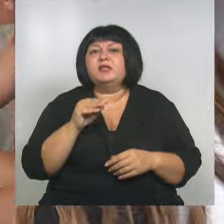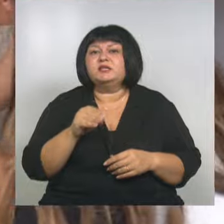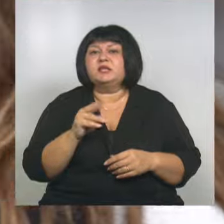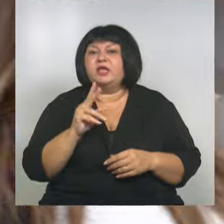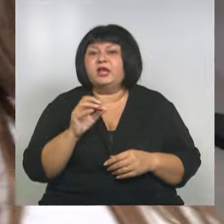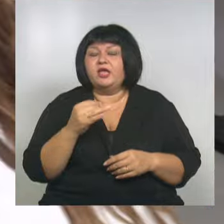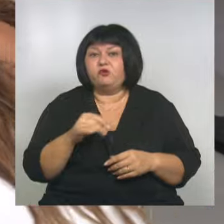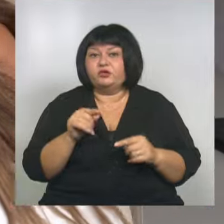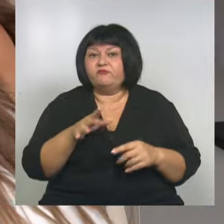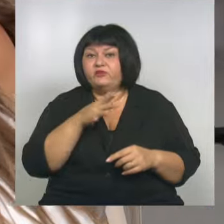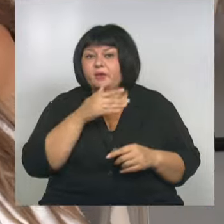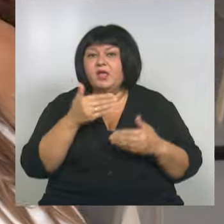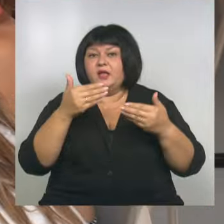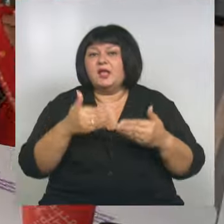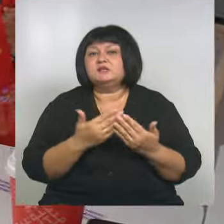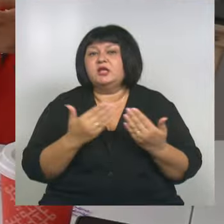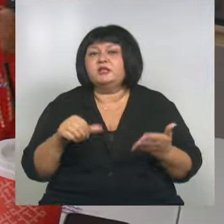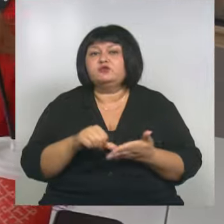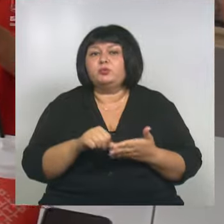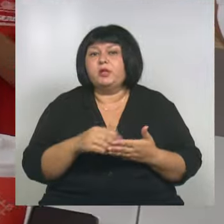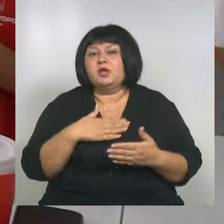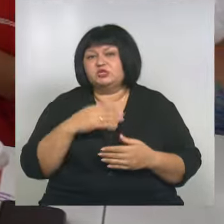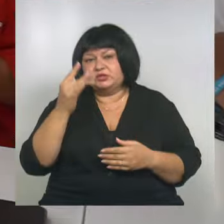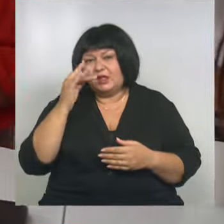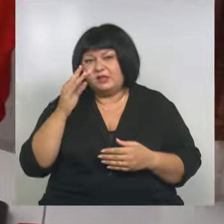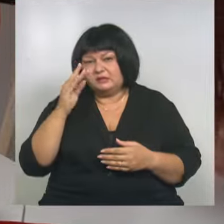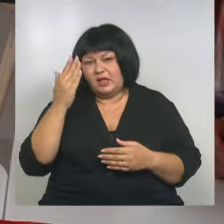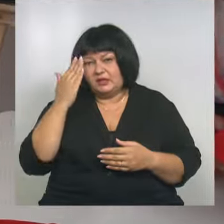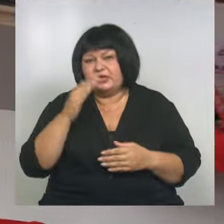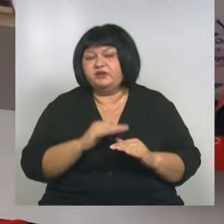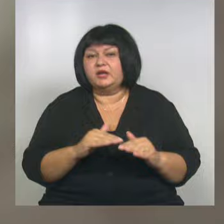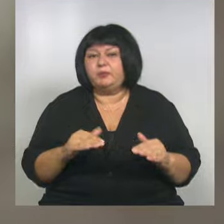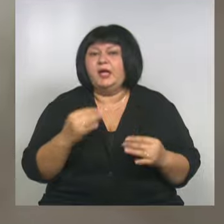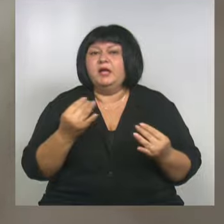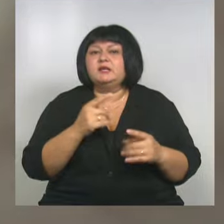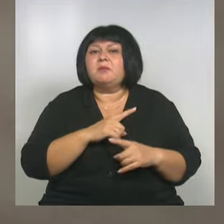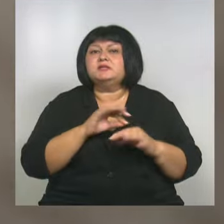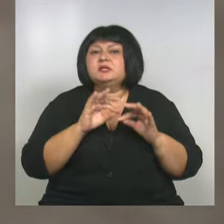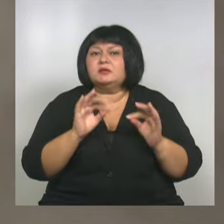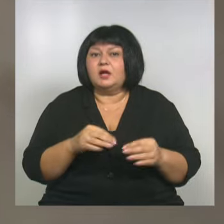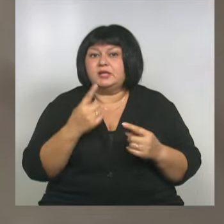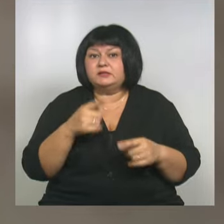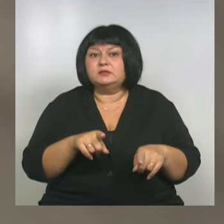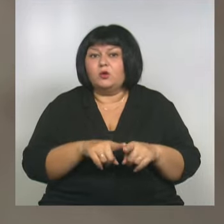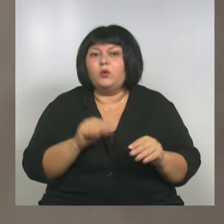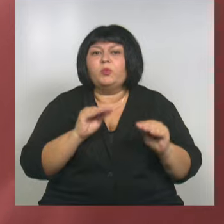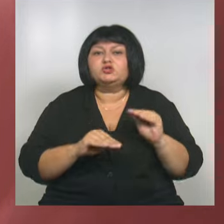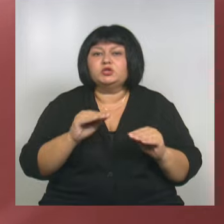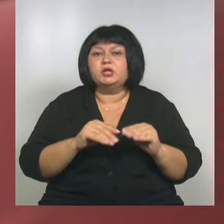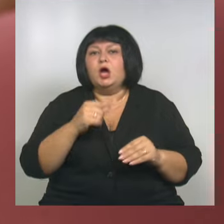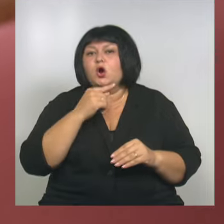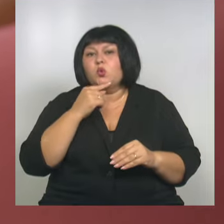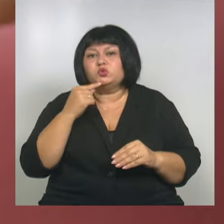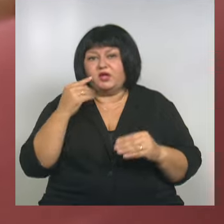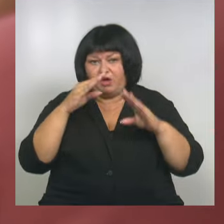Киреевой. Тем временем на стенде выступления наших талантливых ребят и интересные мастер-классы. Один из таких по созданию русского